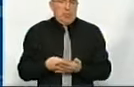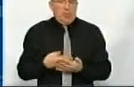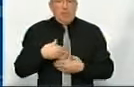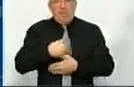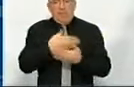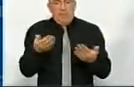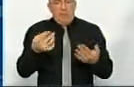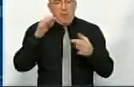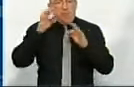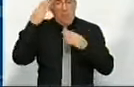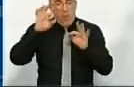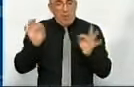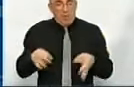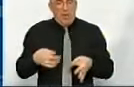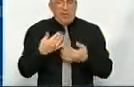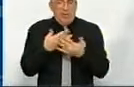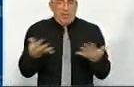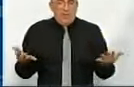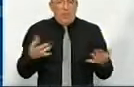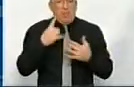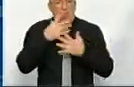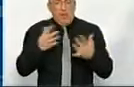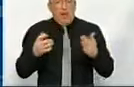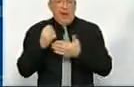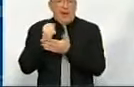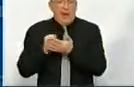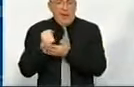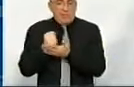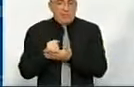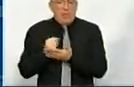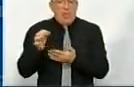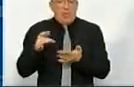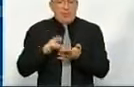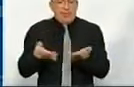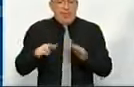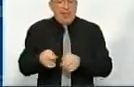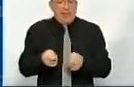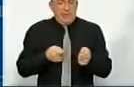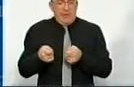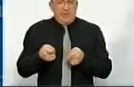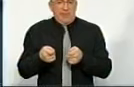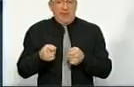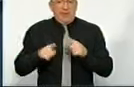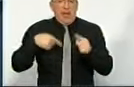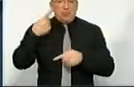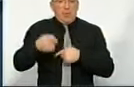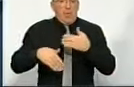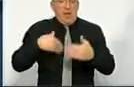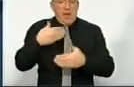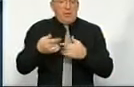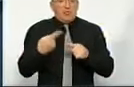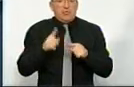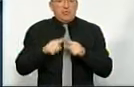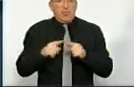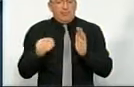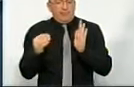пропонуємо модель, характерну для інших країн, щоб більше ресурсів, якщо ми говоримо про децентралізацію, про її наступний етап, то що говорить